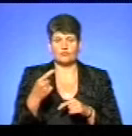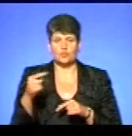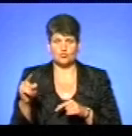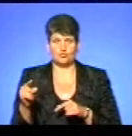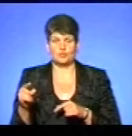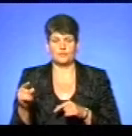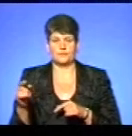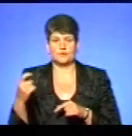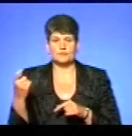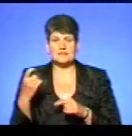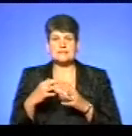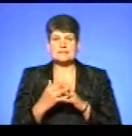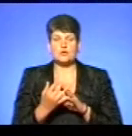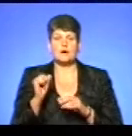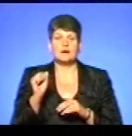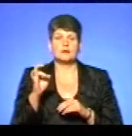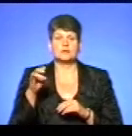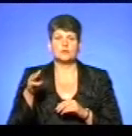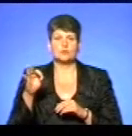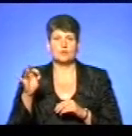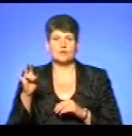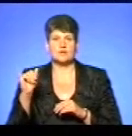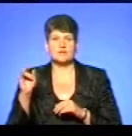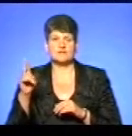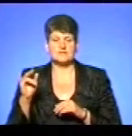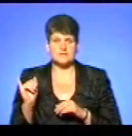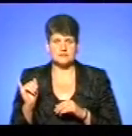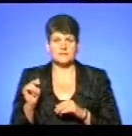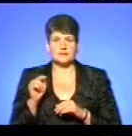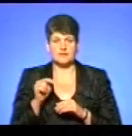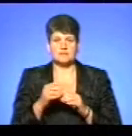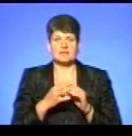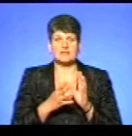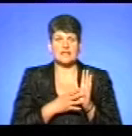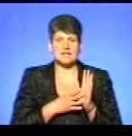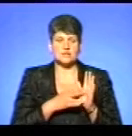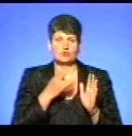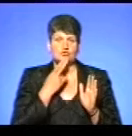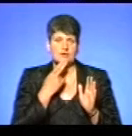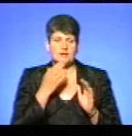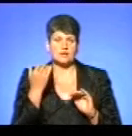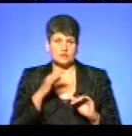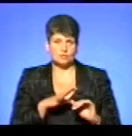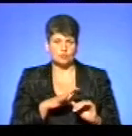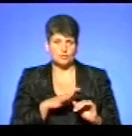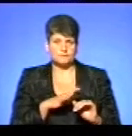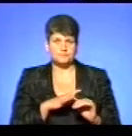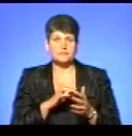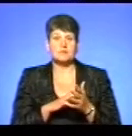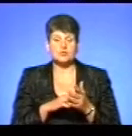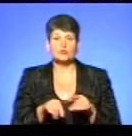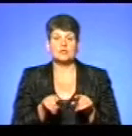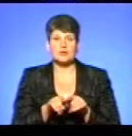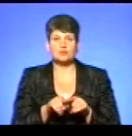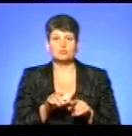господарства, це село Антонівці, невеличке таке, хутір, пораніше, би сказати. Там 19 червня, так? там було раніше перед тим, і також причиною було